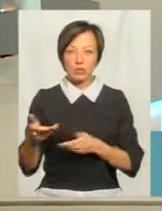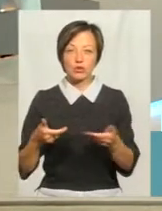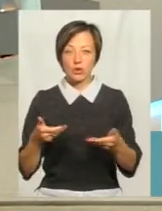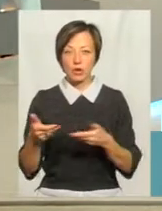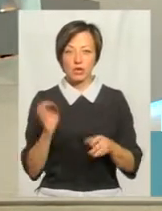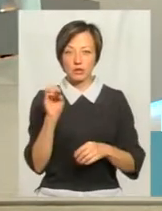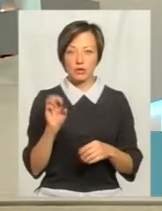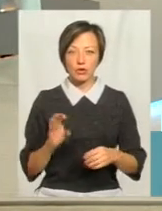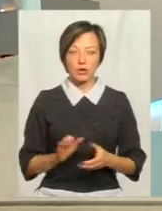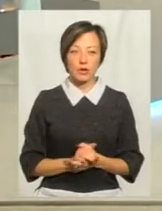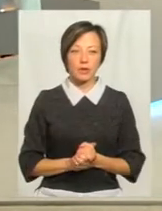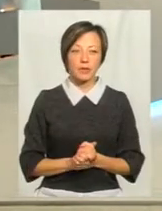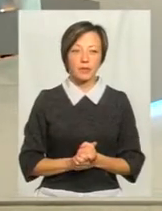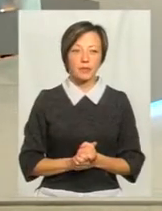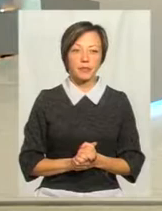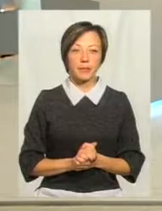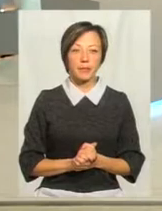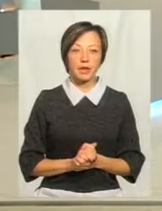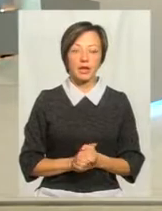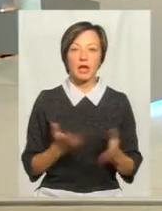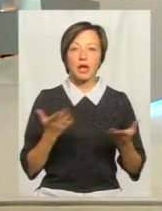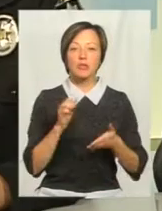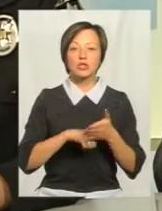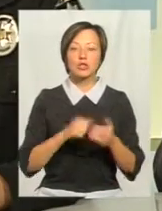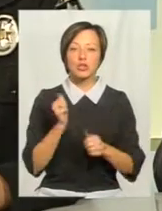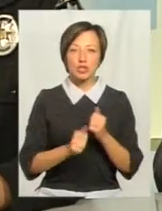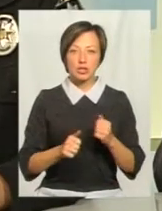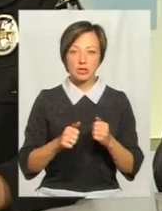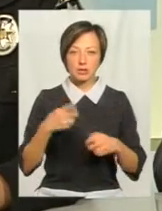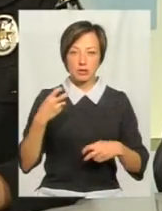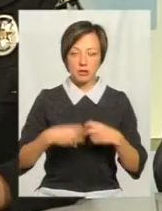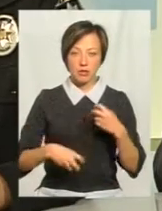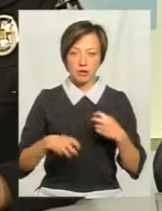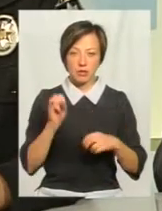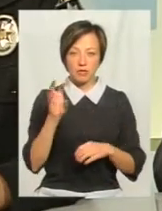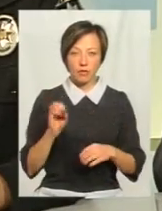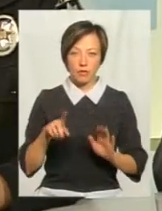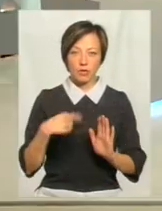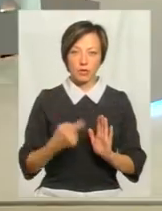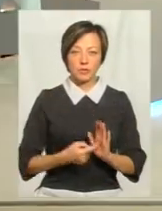світлофори. Скажіть, будь ласка, з яких причин найчастіше світлофори виходять з ладу?